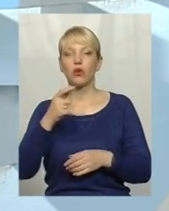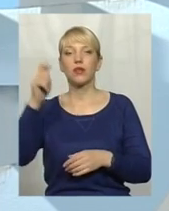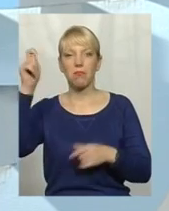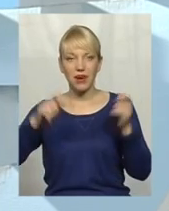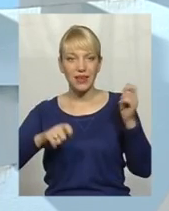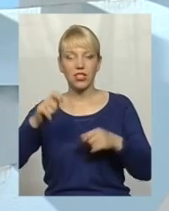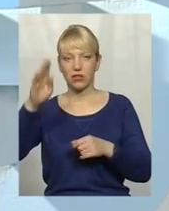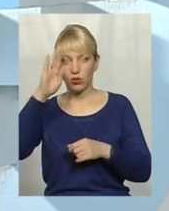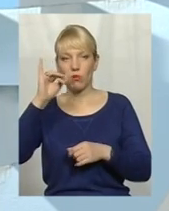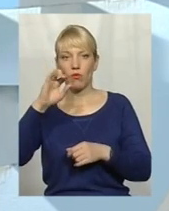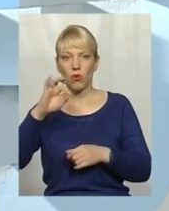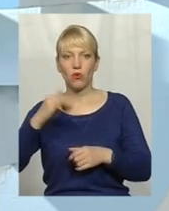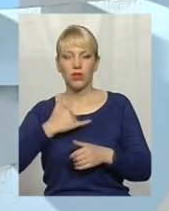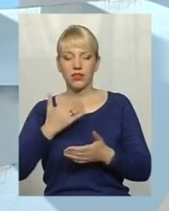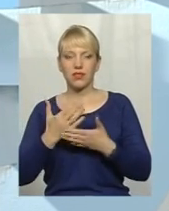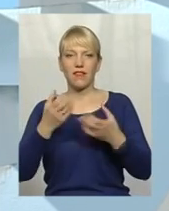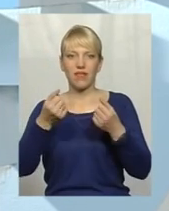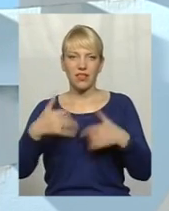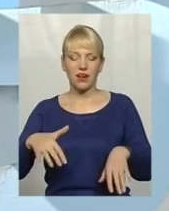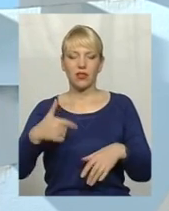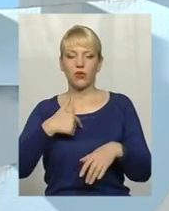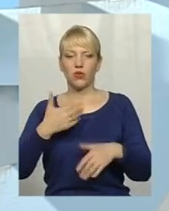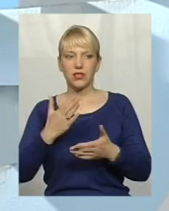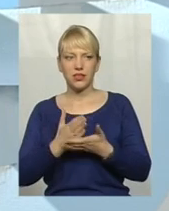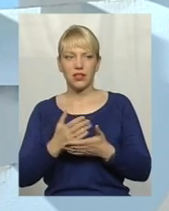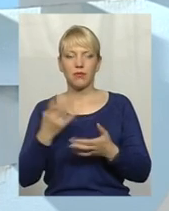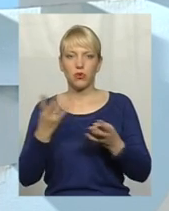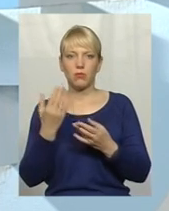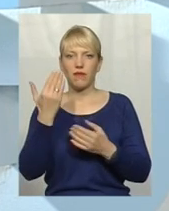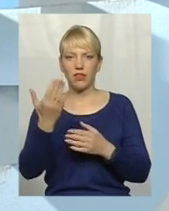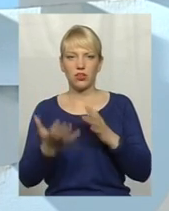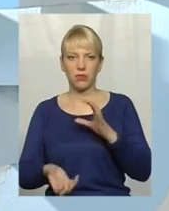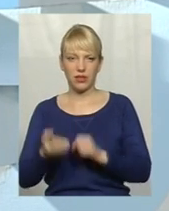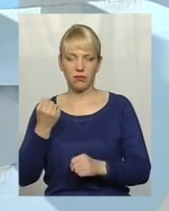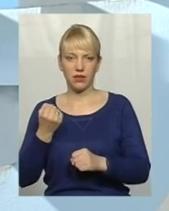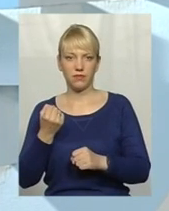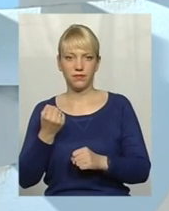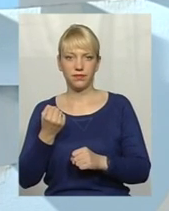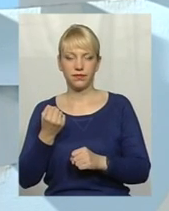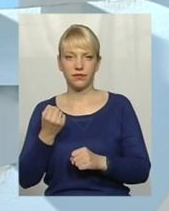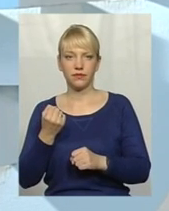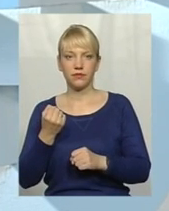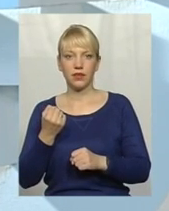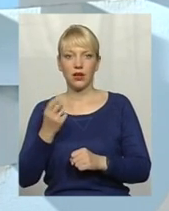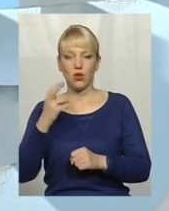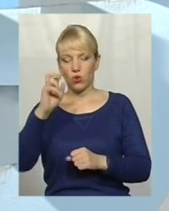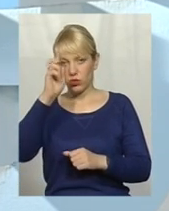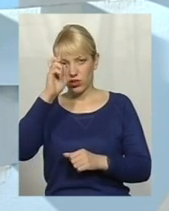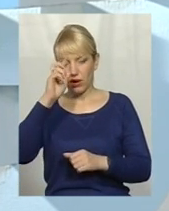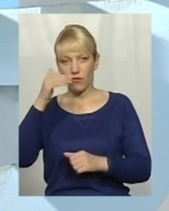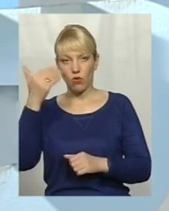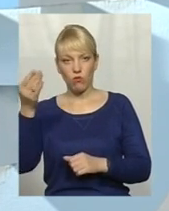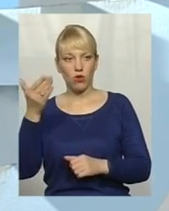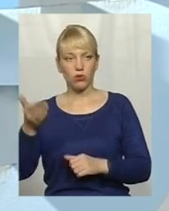приїжджайте, бо в нас є втрати, в нас є то, нам треба ваша потреба». З державного боку